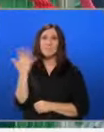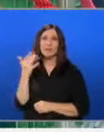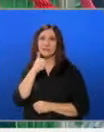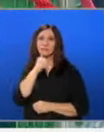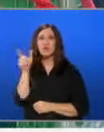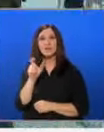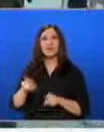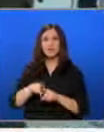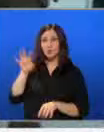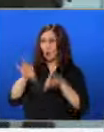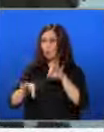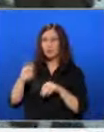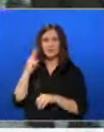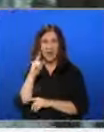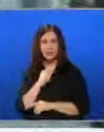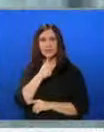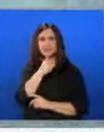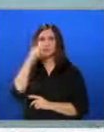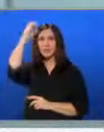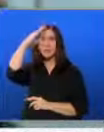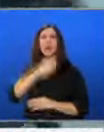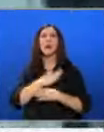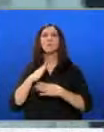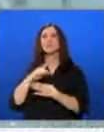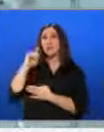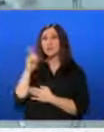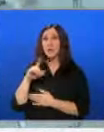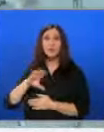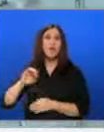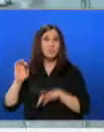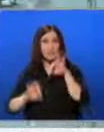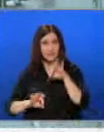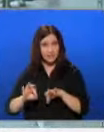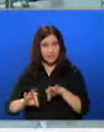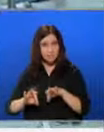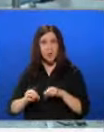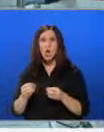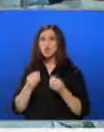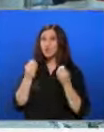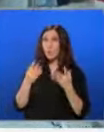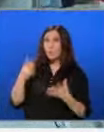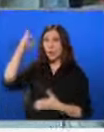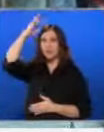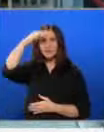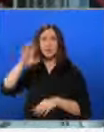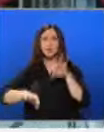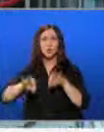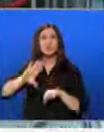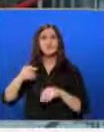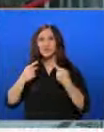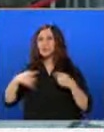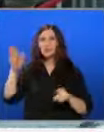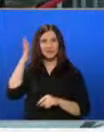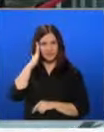Италианците също гласуват два дни – събута и неделя. В последния ден от европейските избори супернеделята ще гласуват всички